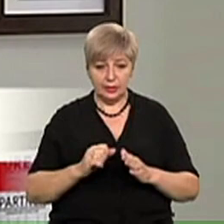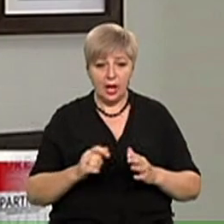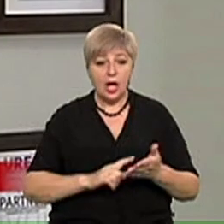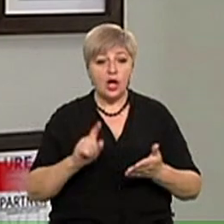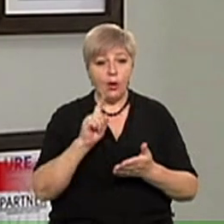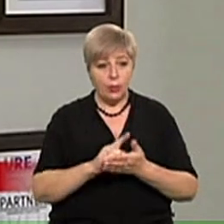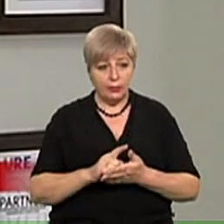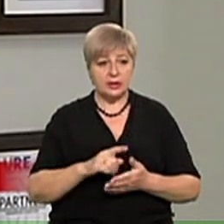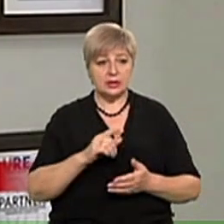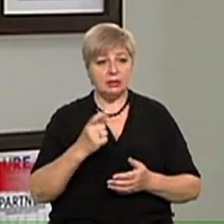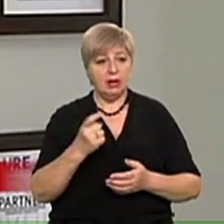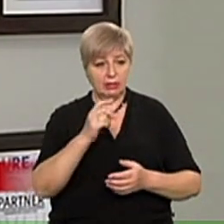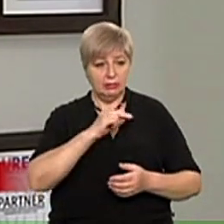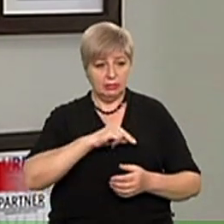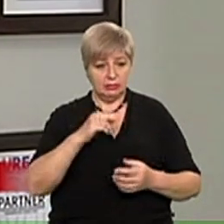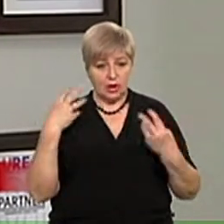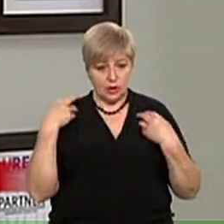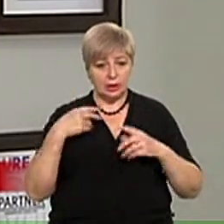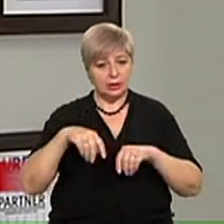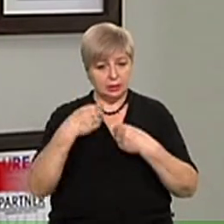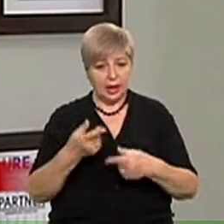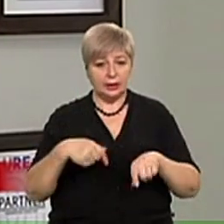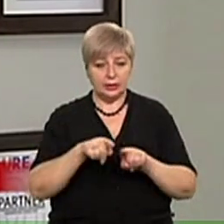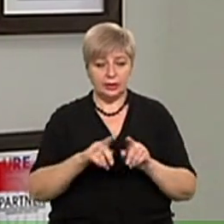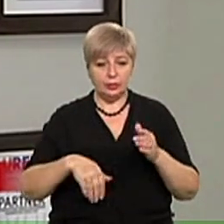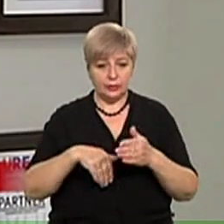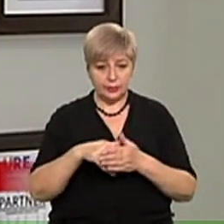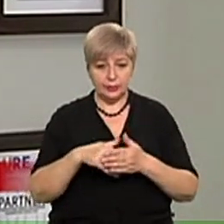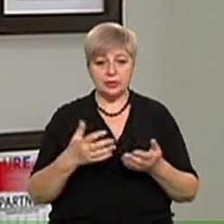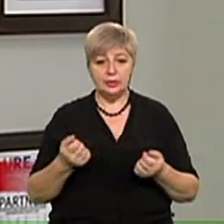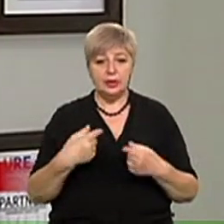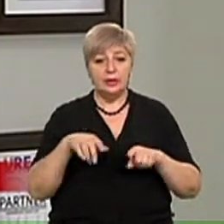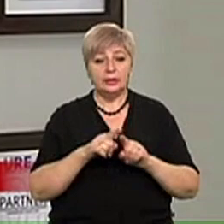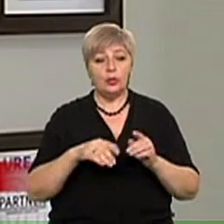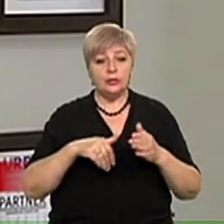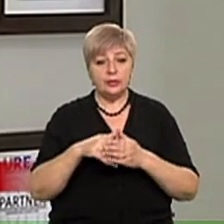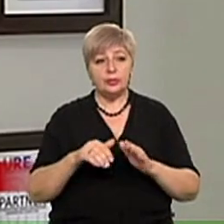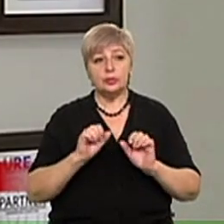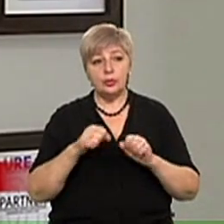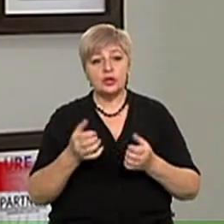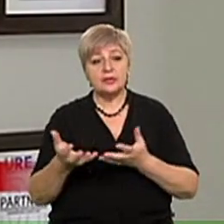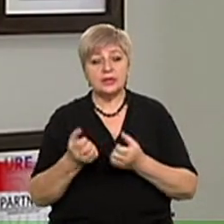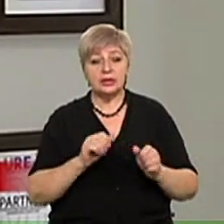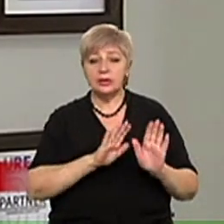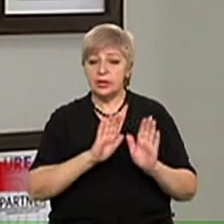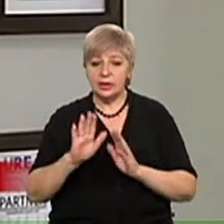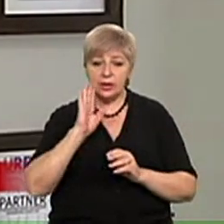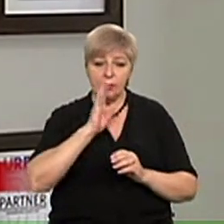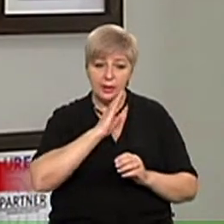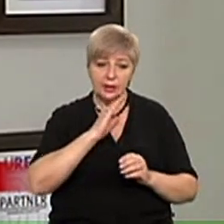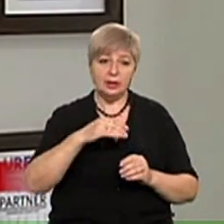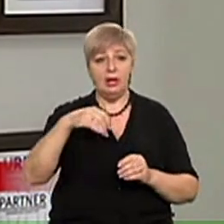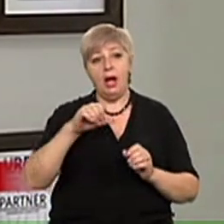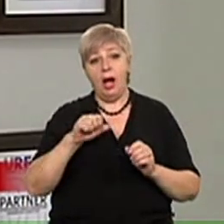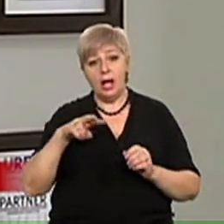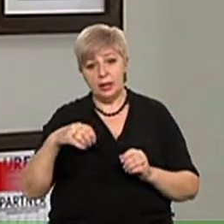роботодавця дати таку відпустку. Крім того, роз'яснюється, що є можливість взяти таку відпустку не тільки матері, але й іншим особам, наприклад,